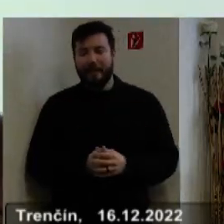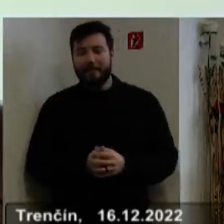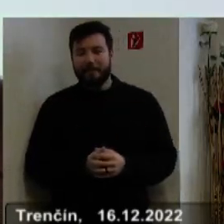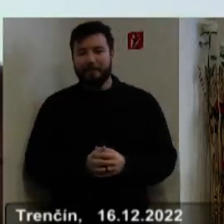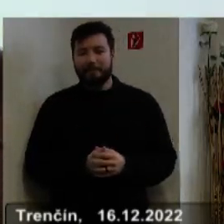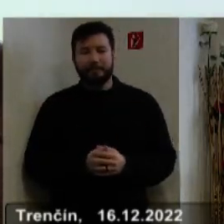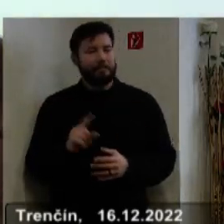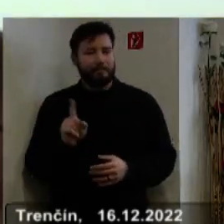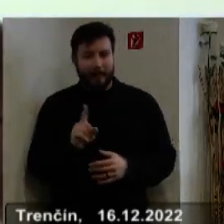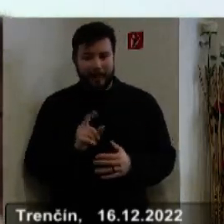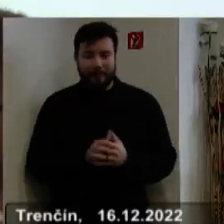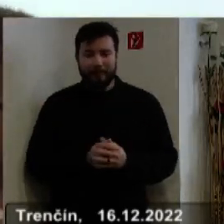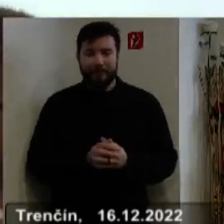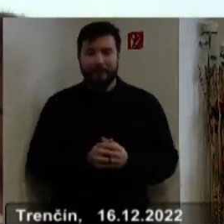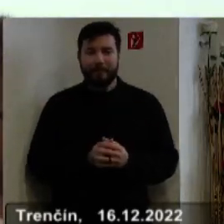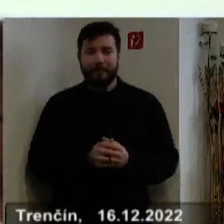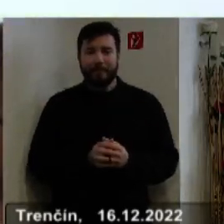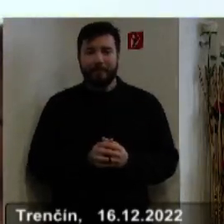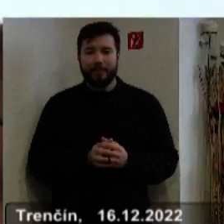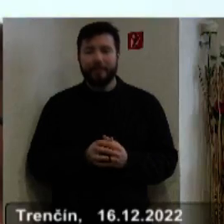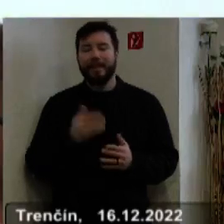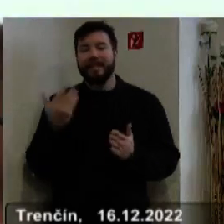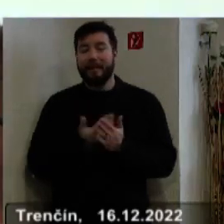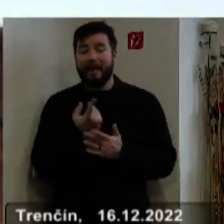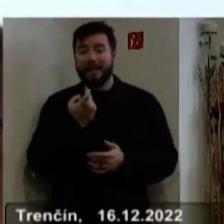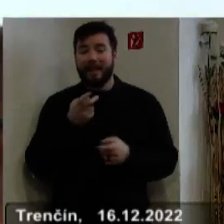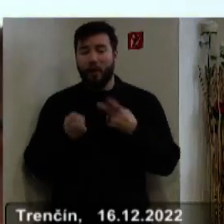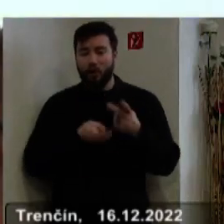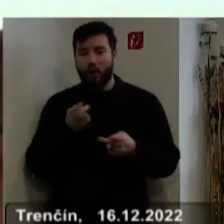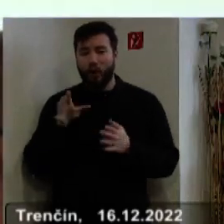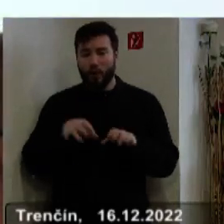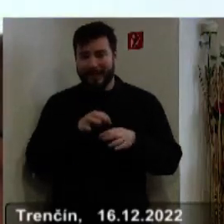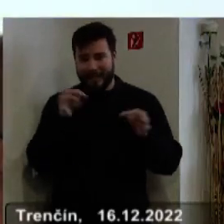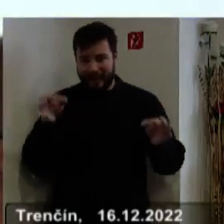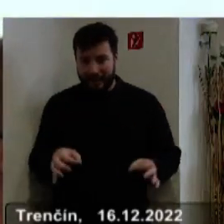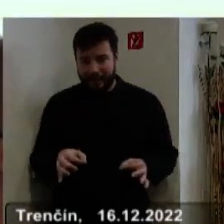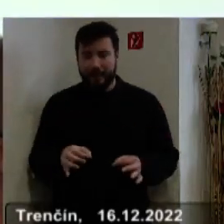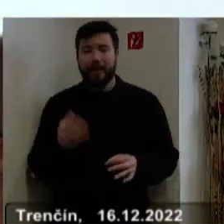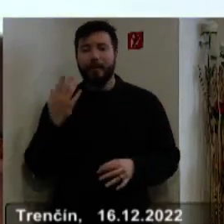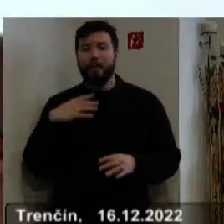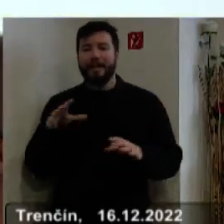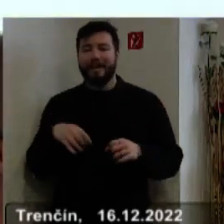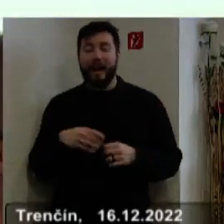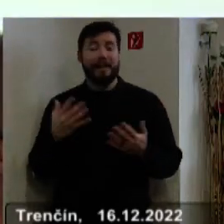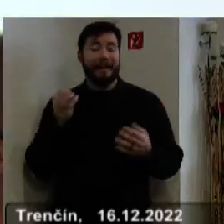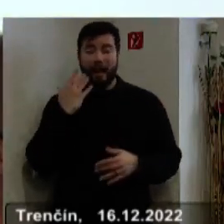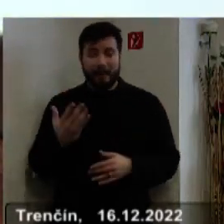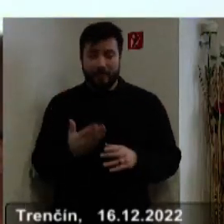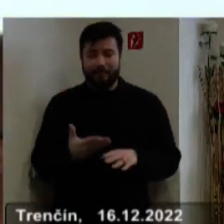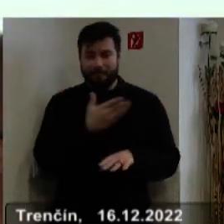správa z kontroly plnenia uznesení prijatých na ustanovujúcom